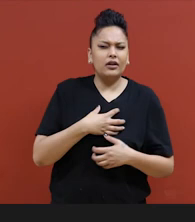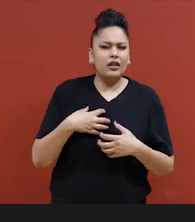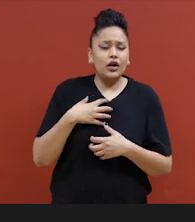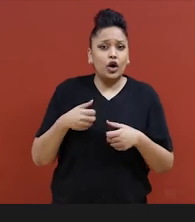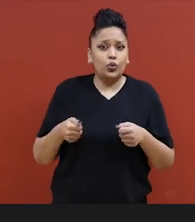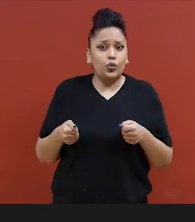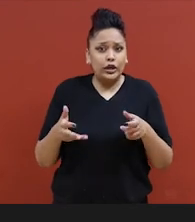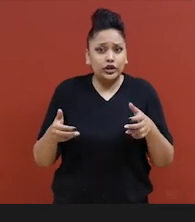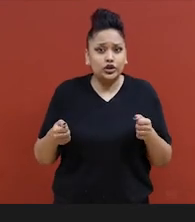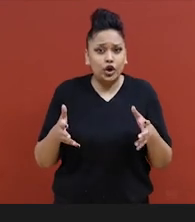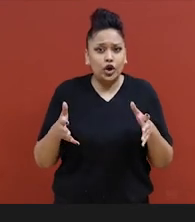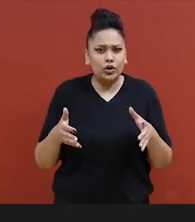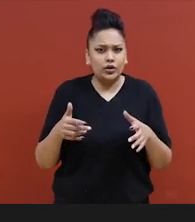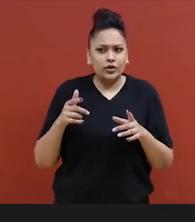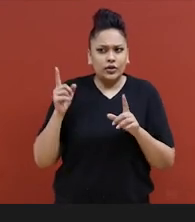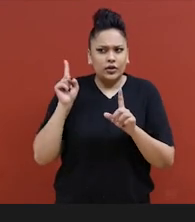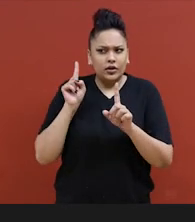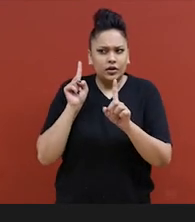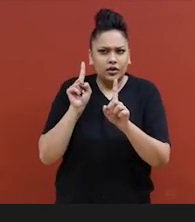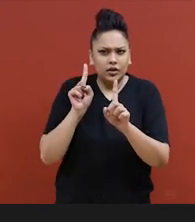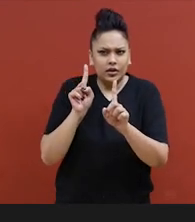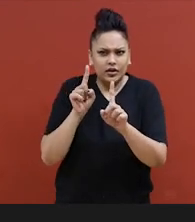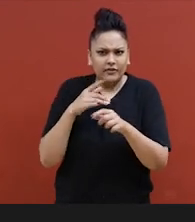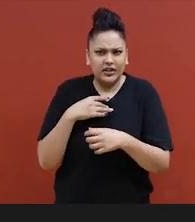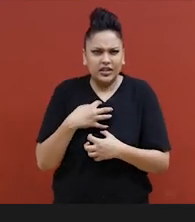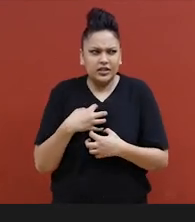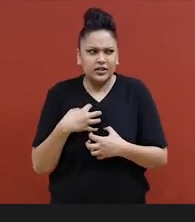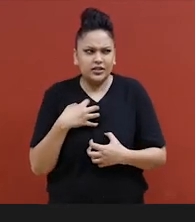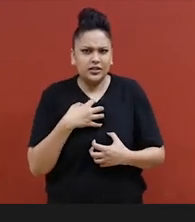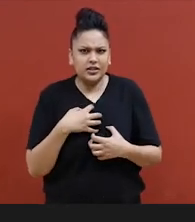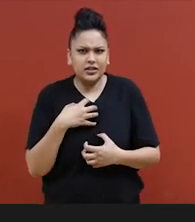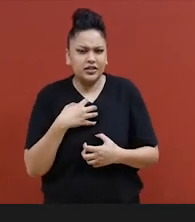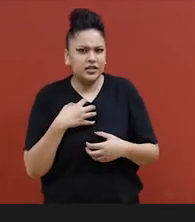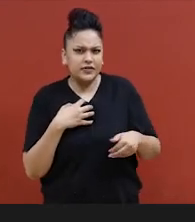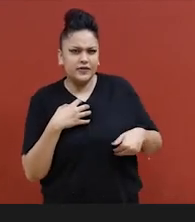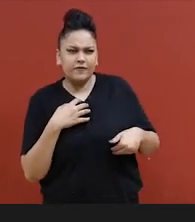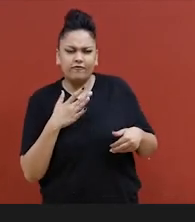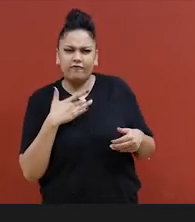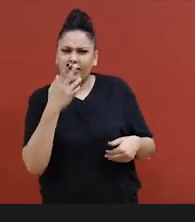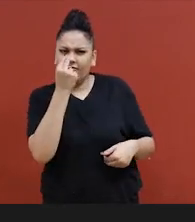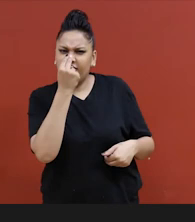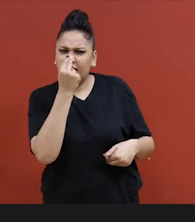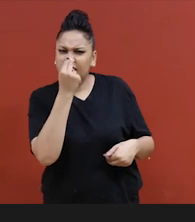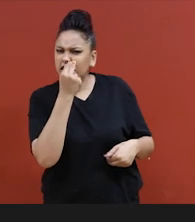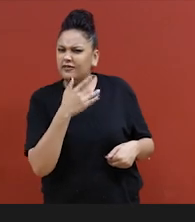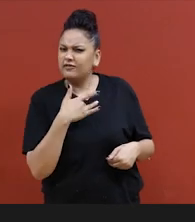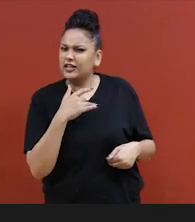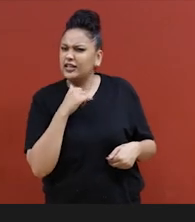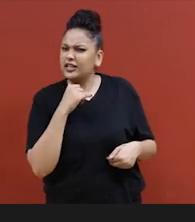rapproche un peu trop, écoute ton corps te dire que ça ne va pas.